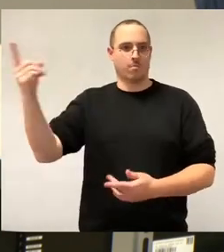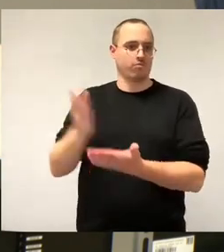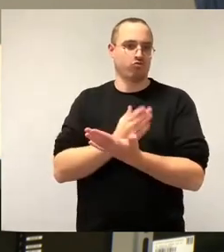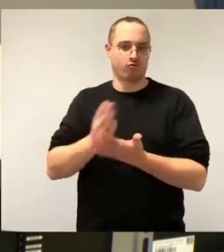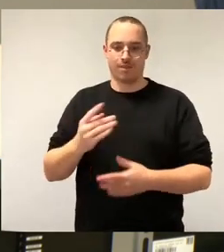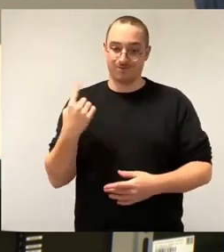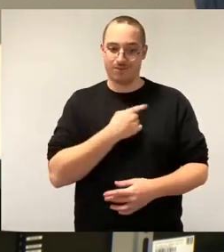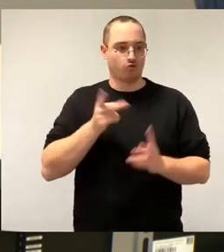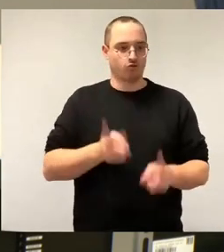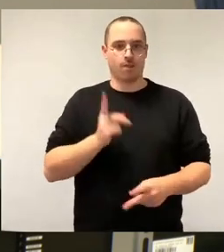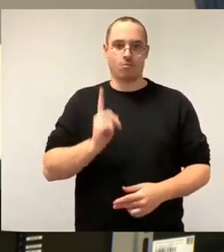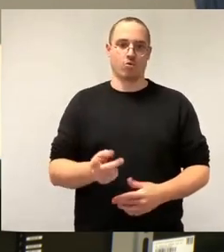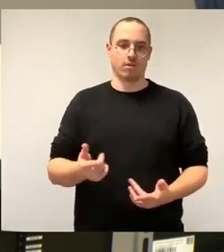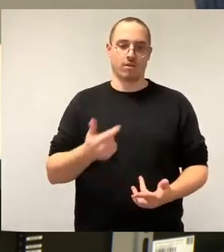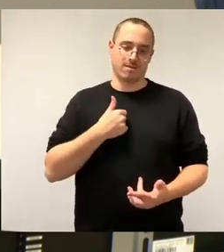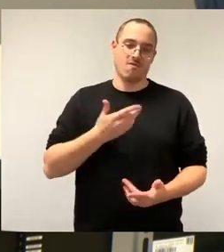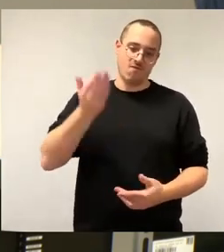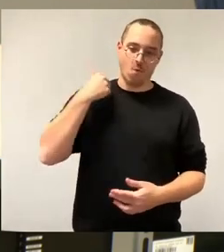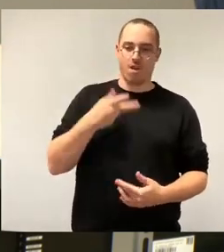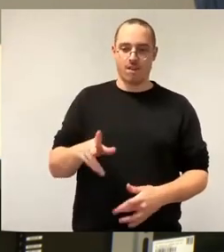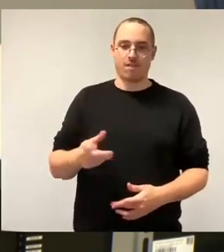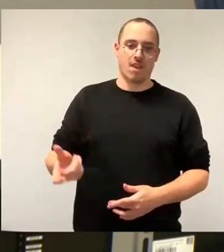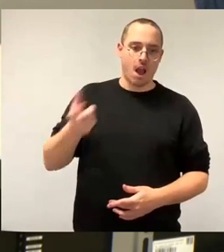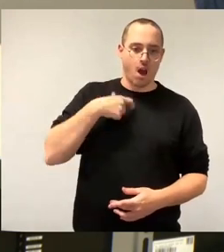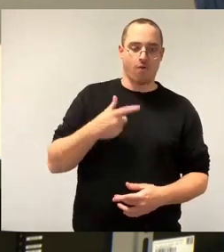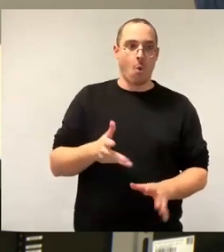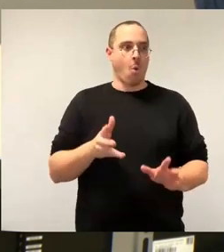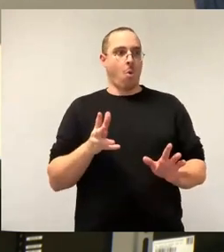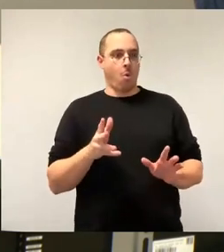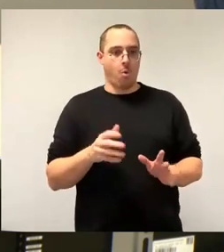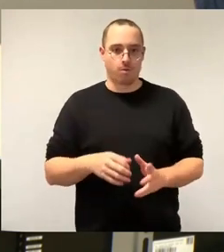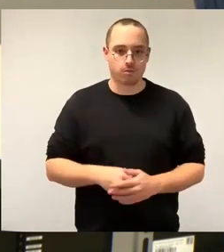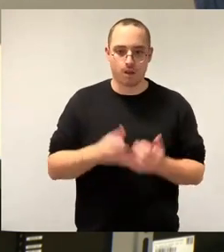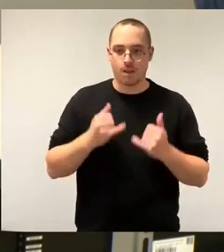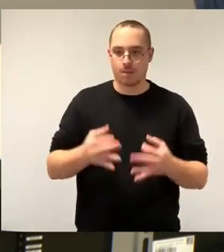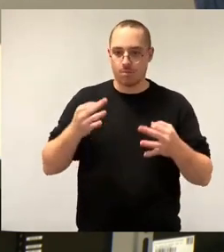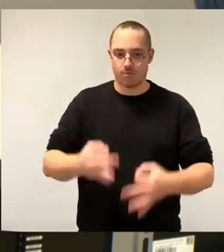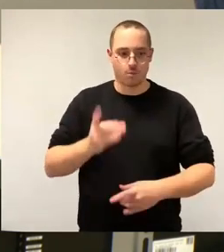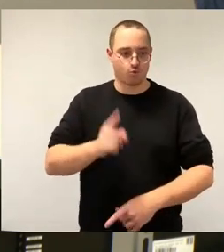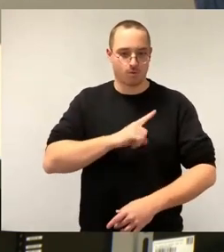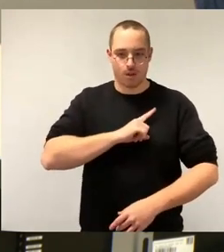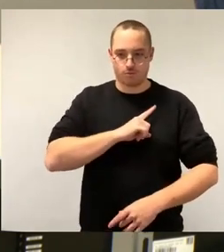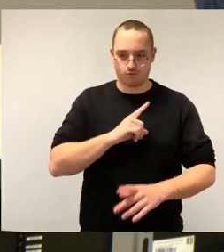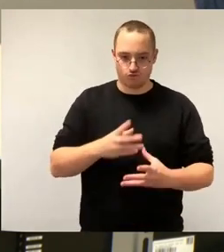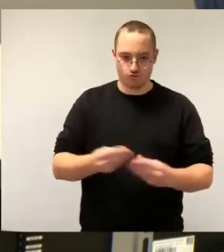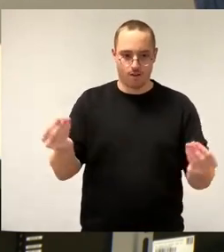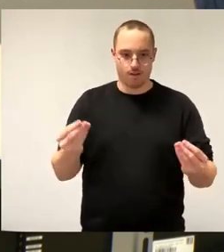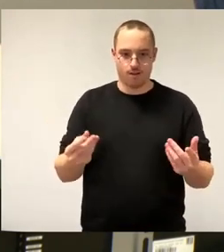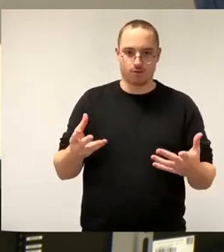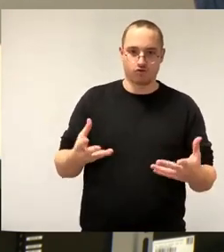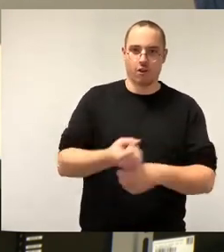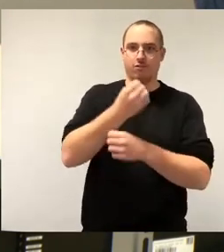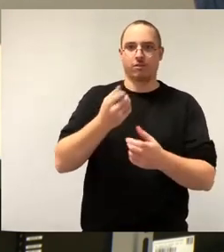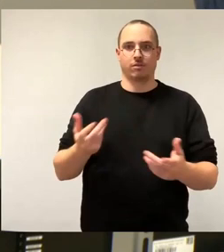lassen, sind ordentlich ausgerutscht und sagen jetzt, oh, diese Beulen, die müssen wir ganz aus eigener Kraft teilen, da hilft uns jetzt niemand. Also, das ist mein Petitum an dieser